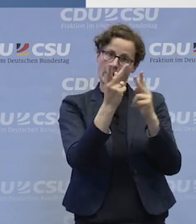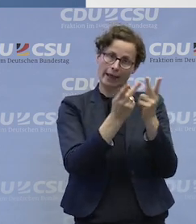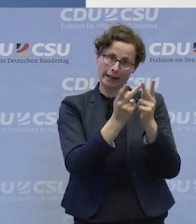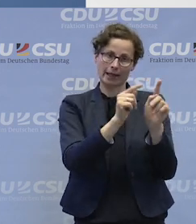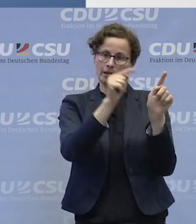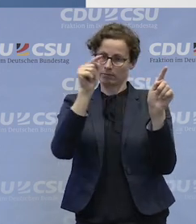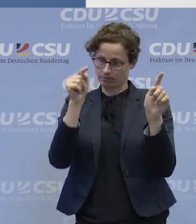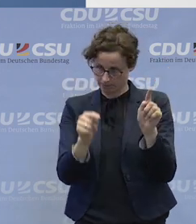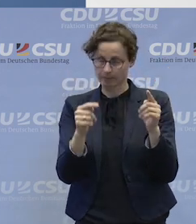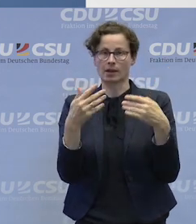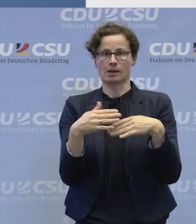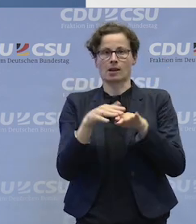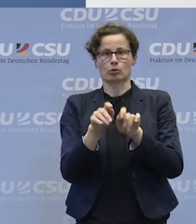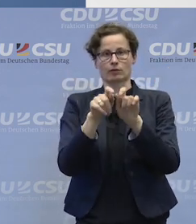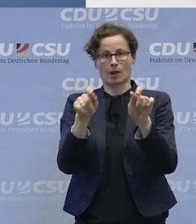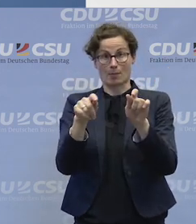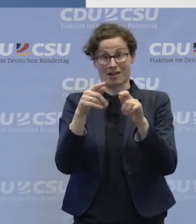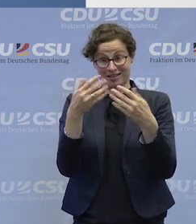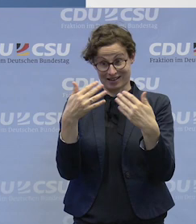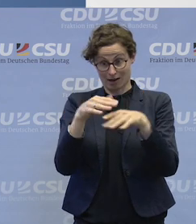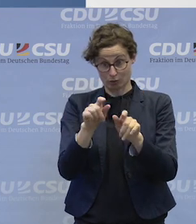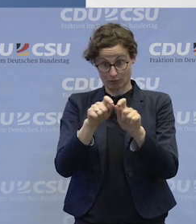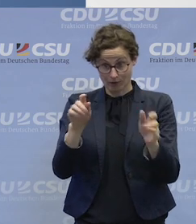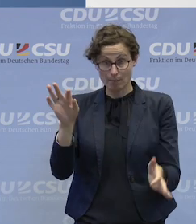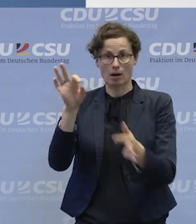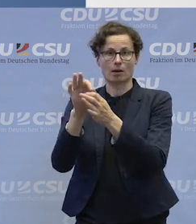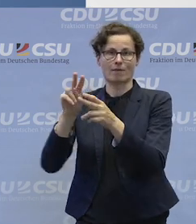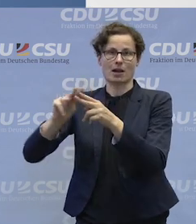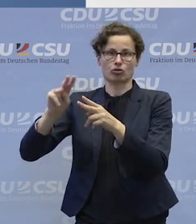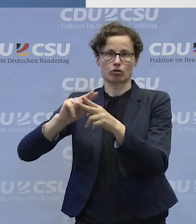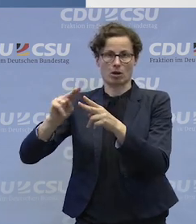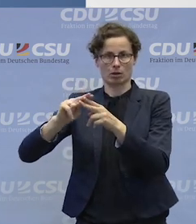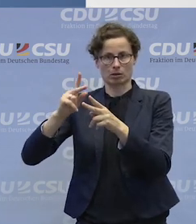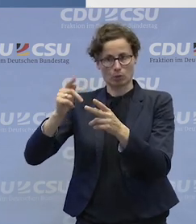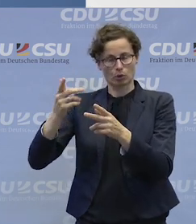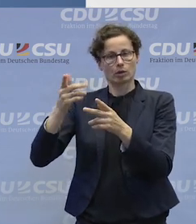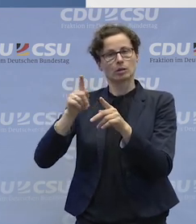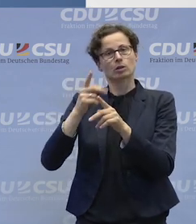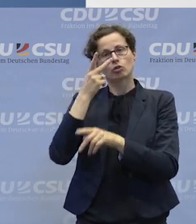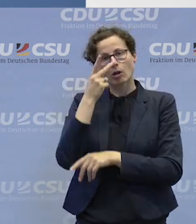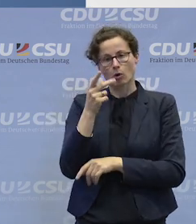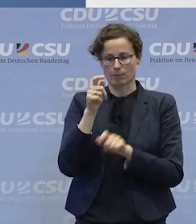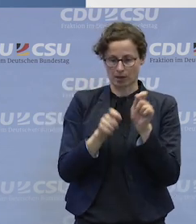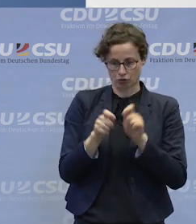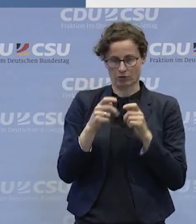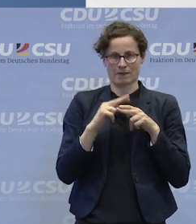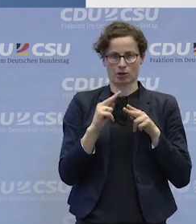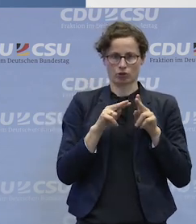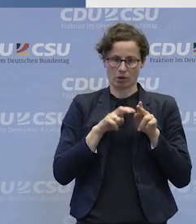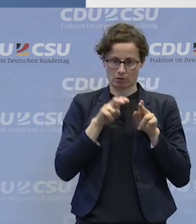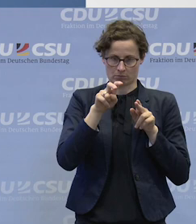Integrationsfirmen, die aus Werkstätten sich oftmals entwickelt haben. Und wir wollen eben schauen, die sind dann auf dem ersten Arbeitsmarkt.